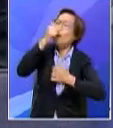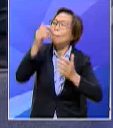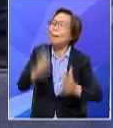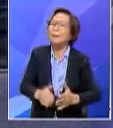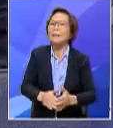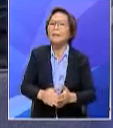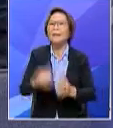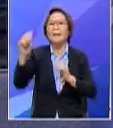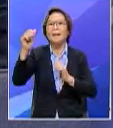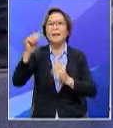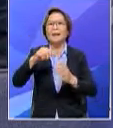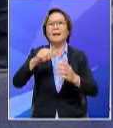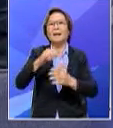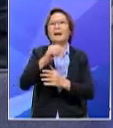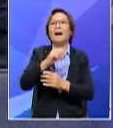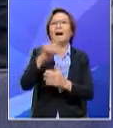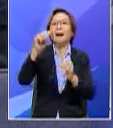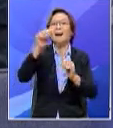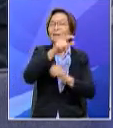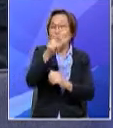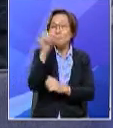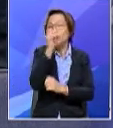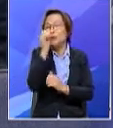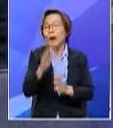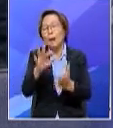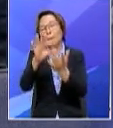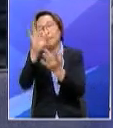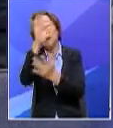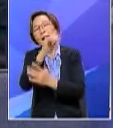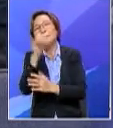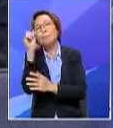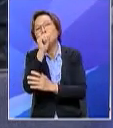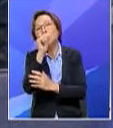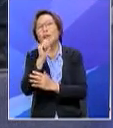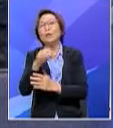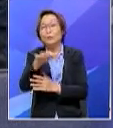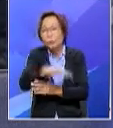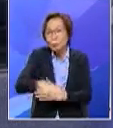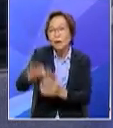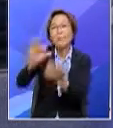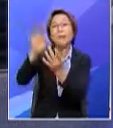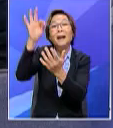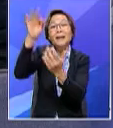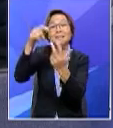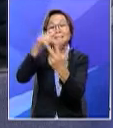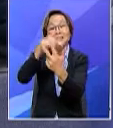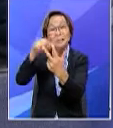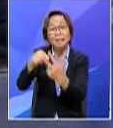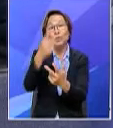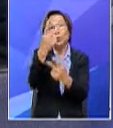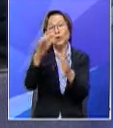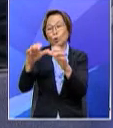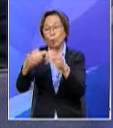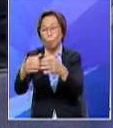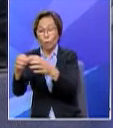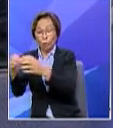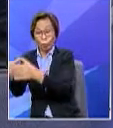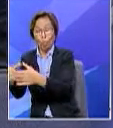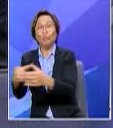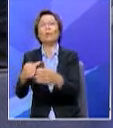iaitu artis nasib pilihan artis baru nasib pilihan dan artis nusantara pilihan dan dua lagi kategori adalah